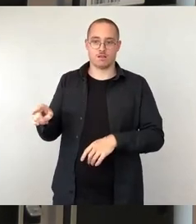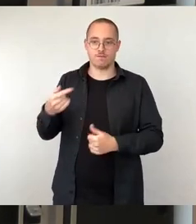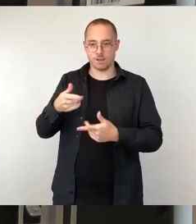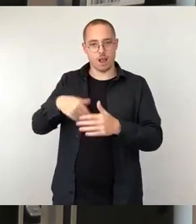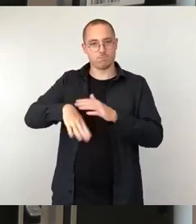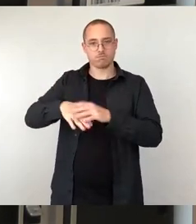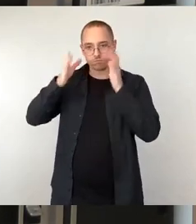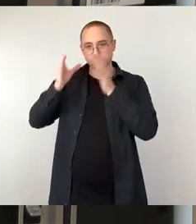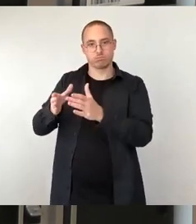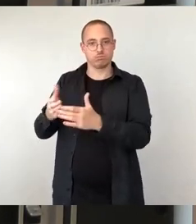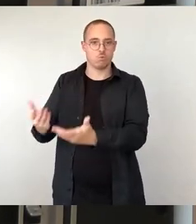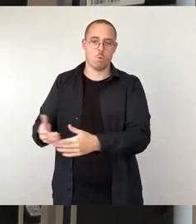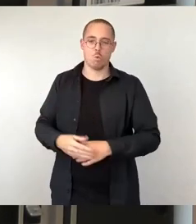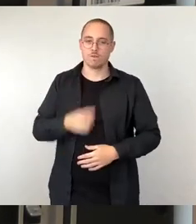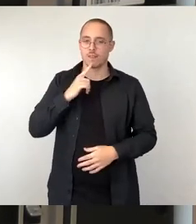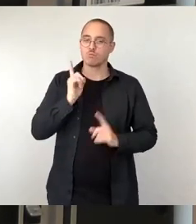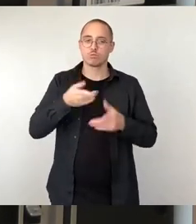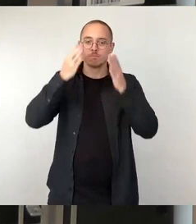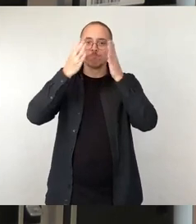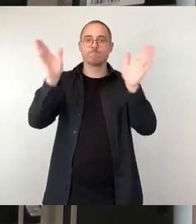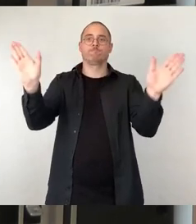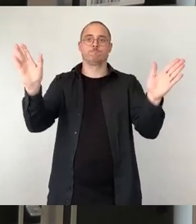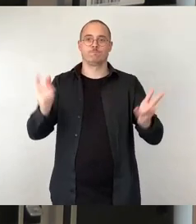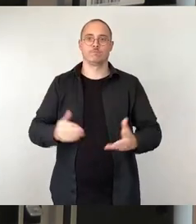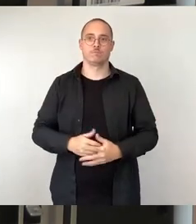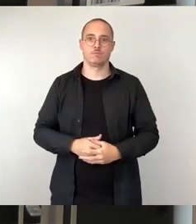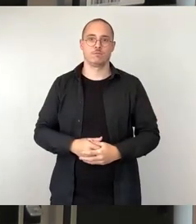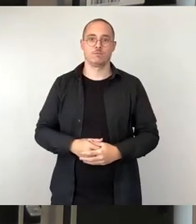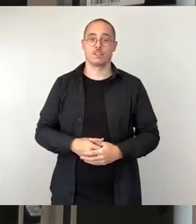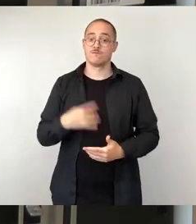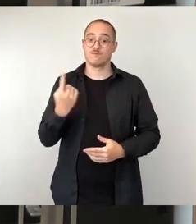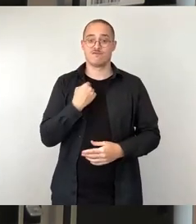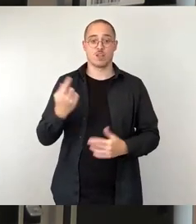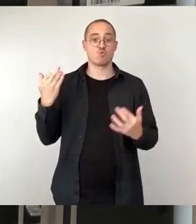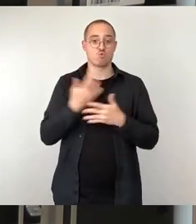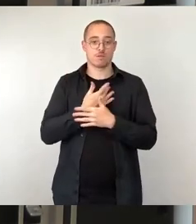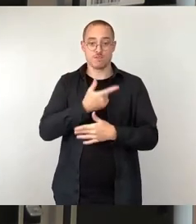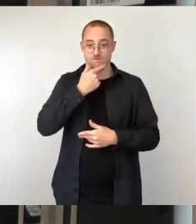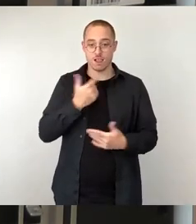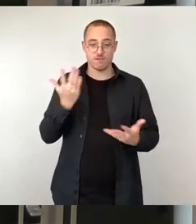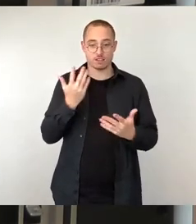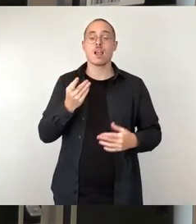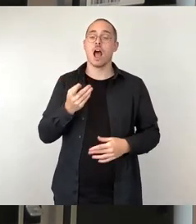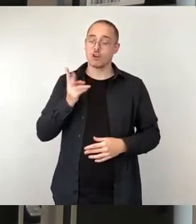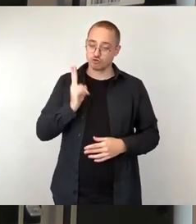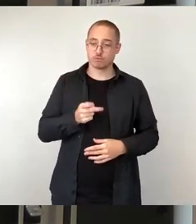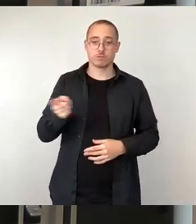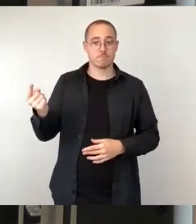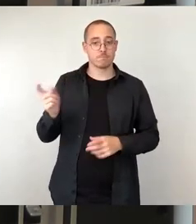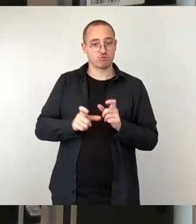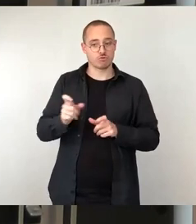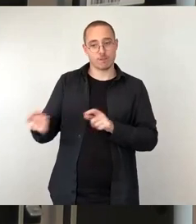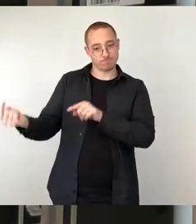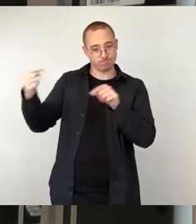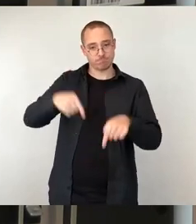wir Grüne wollen, dass Menschen, die hierher kommen, zügig auch arbeiten können, aber dass vor